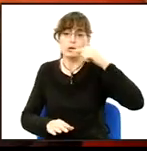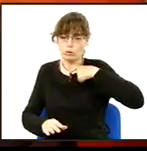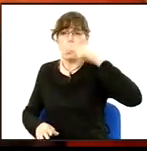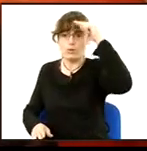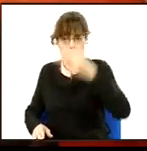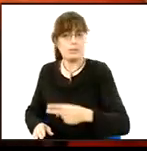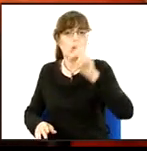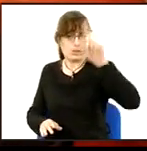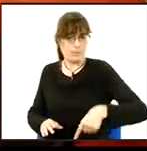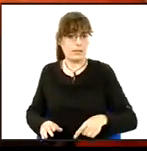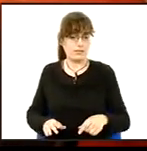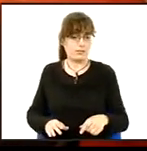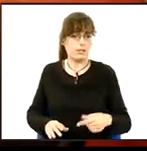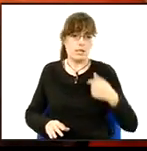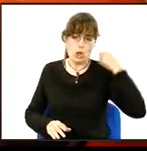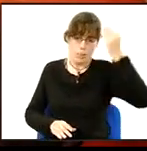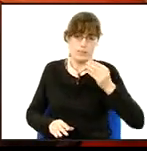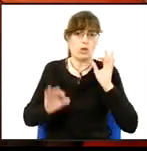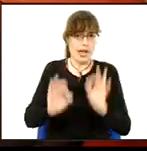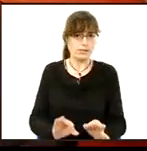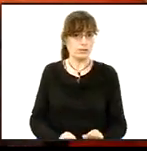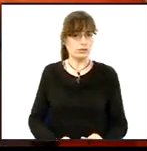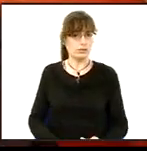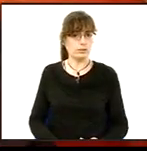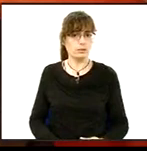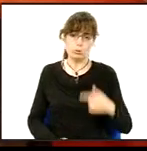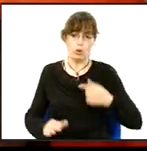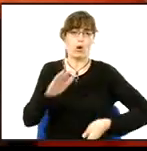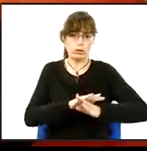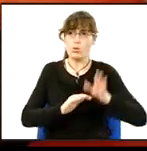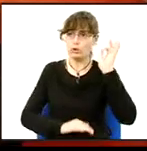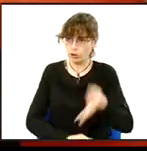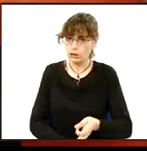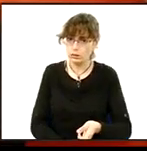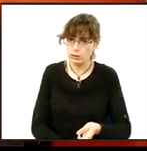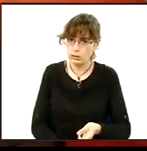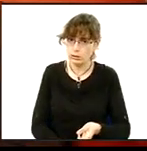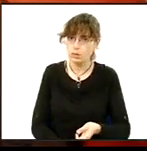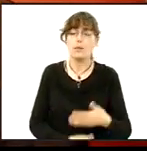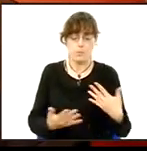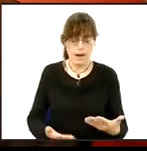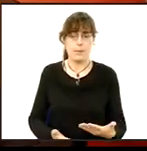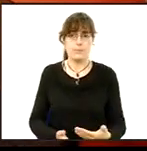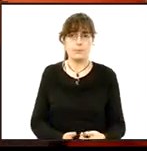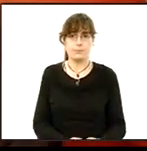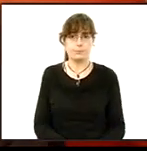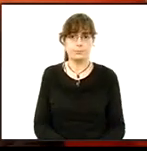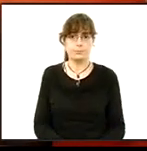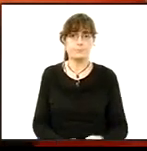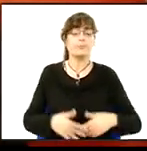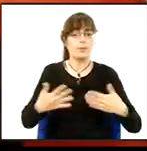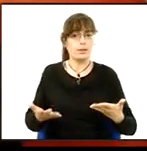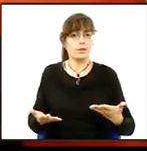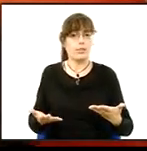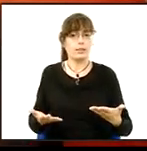el que penso jo. I aquí no ho fes a ningú, eh? Vale. Segueixo, no? Senyor. Vinga. Per